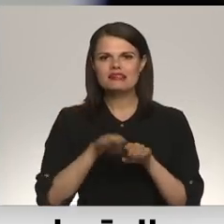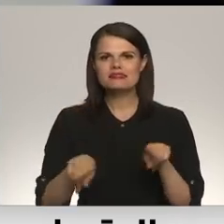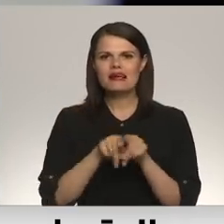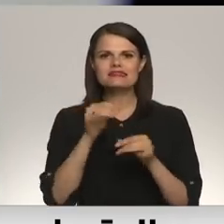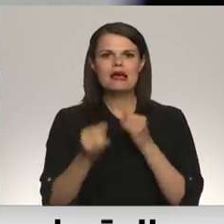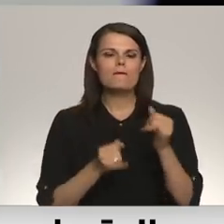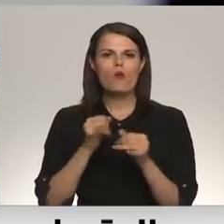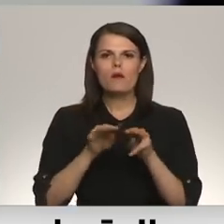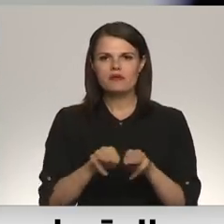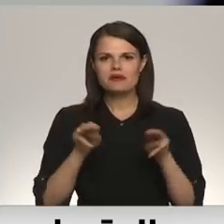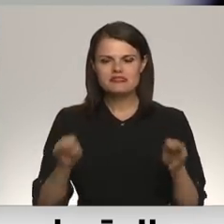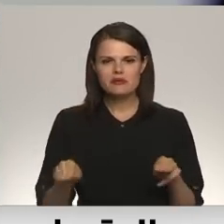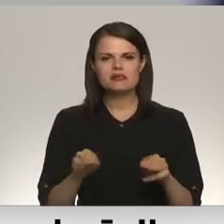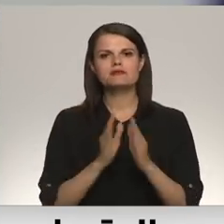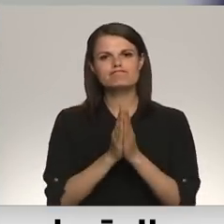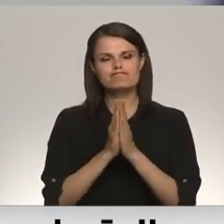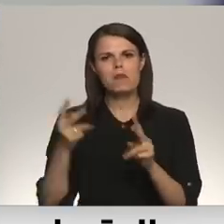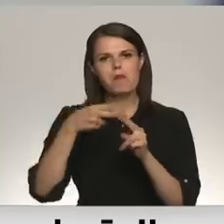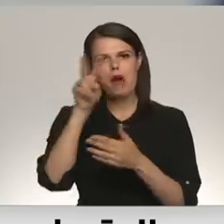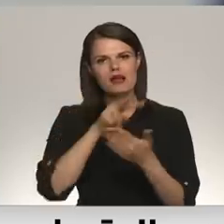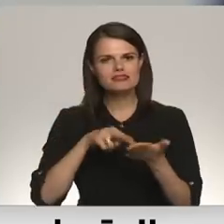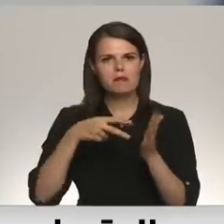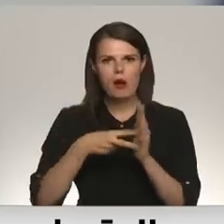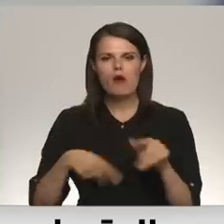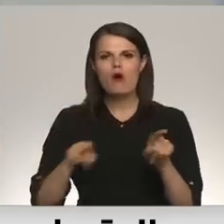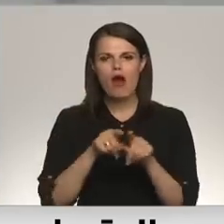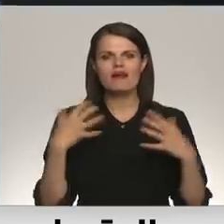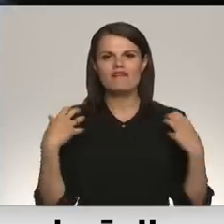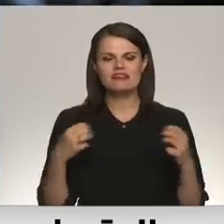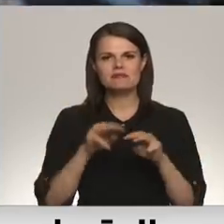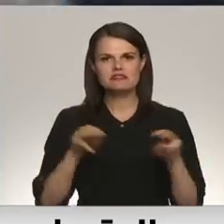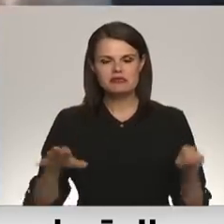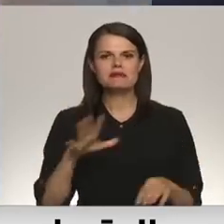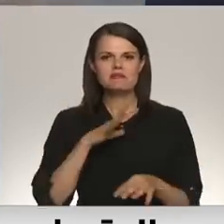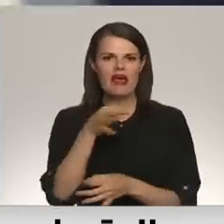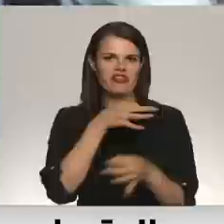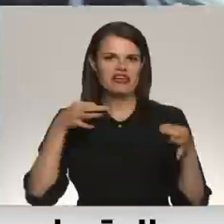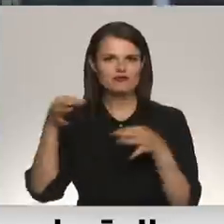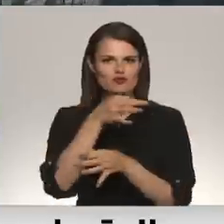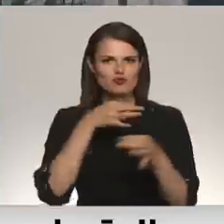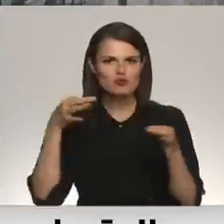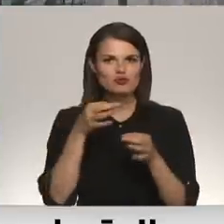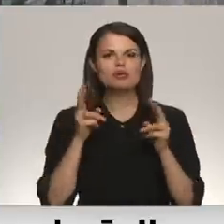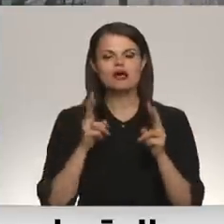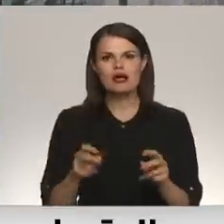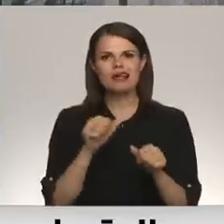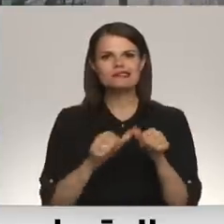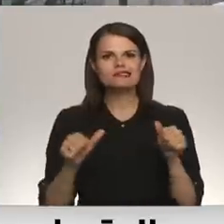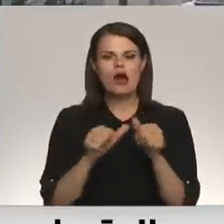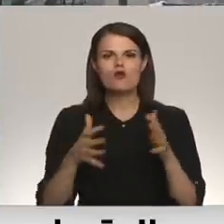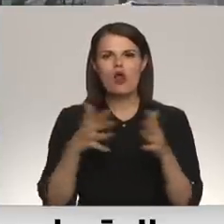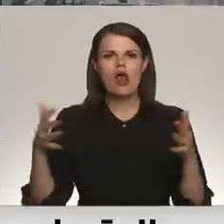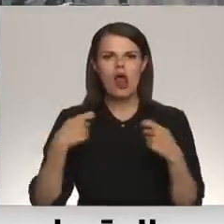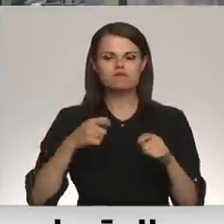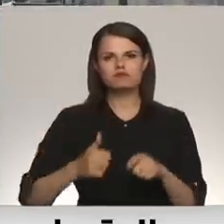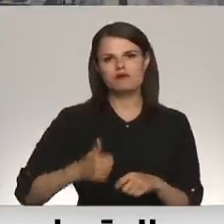apsver pārskatīt tās strateģiju, tā arī Veselības ministrijā bijušas diskusijas par to, ka arī zāļu lieltirgotavas